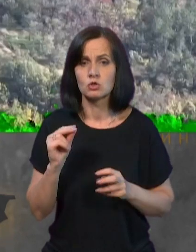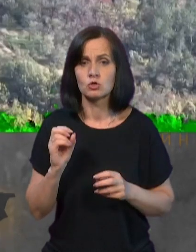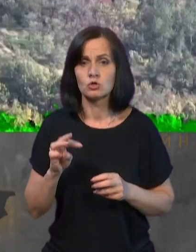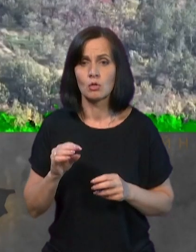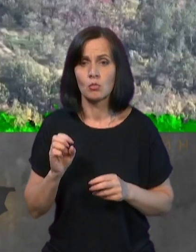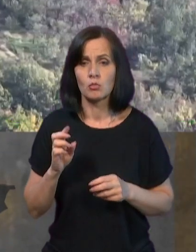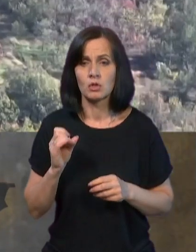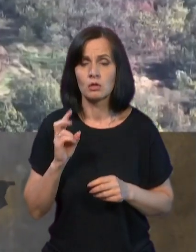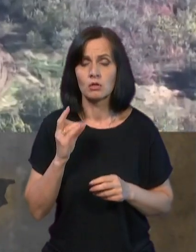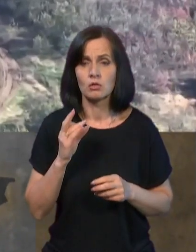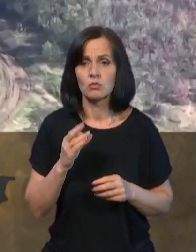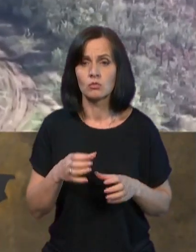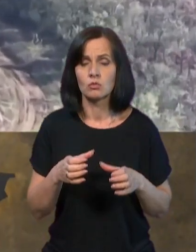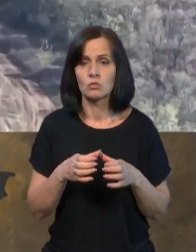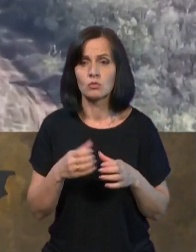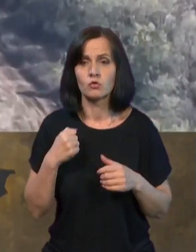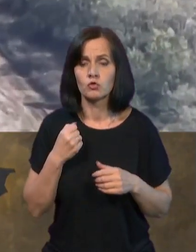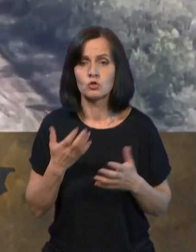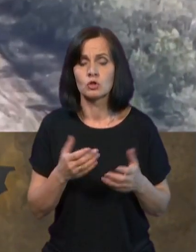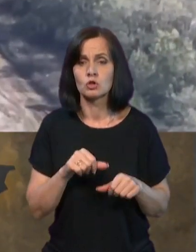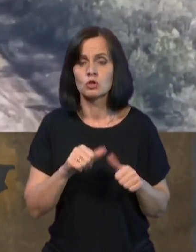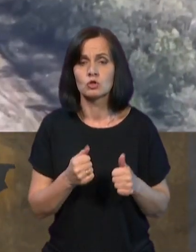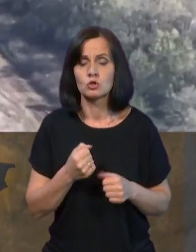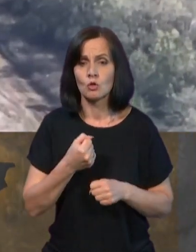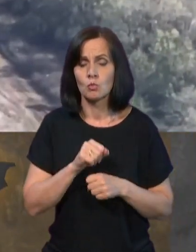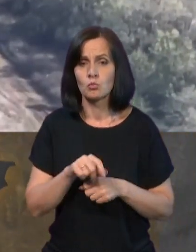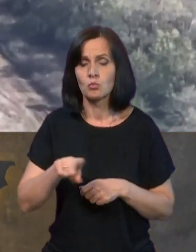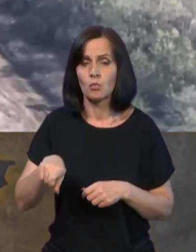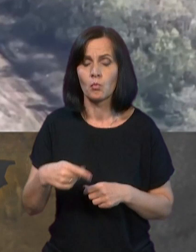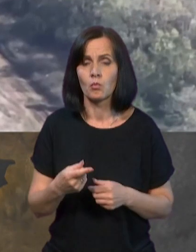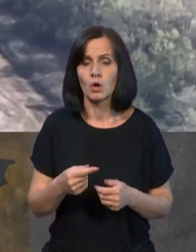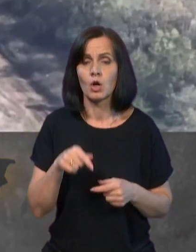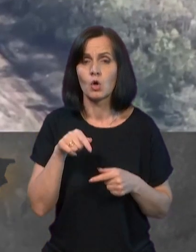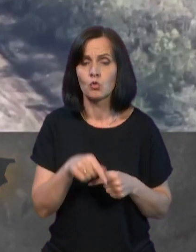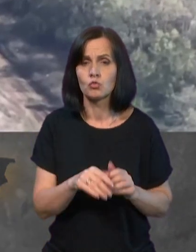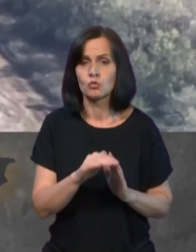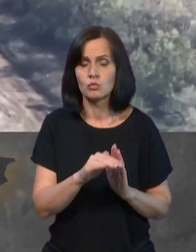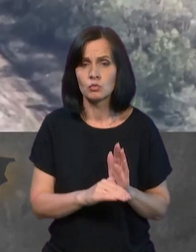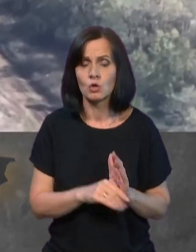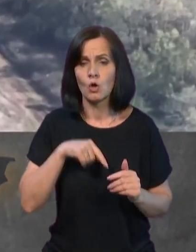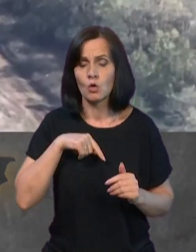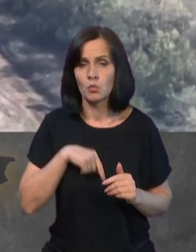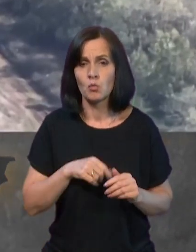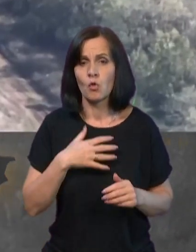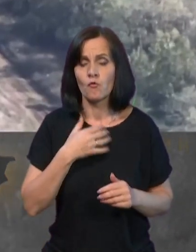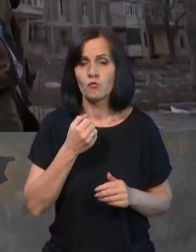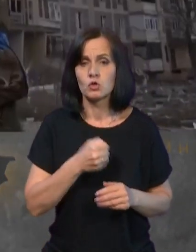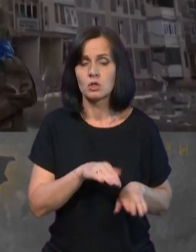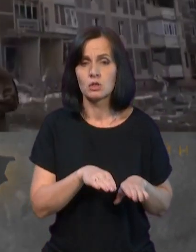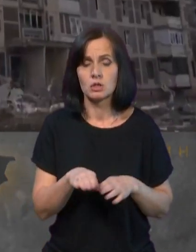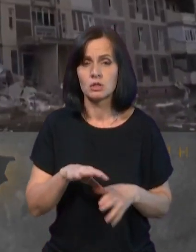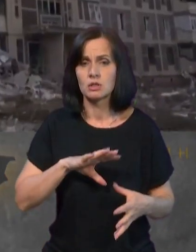сформовані з примусово мобілізованих, у яких, відповідно, низький моральний, волевий рівень і